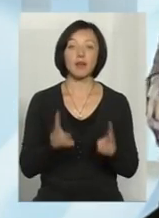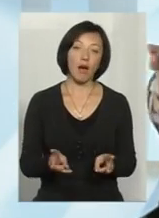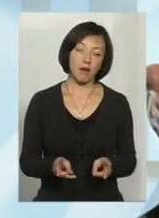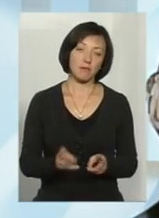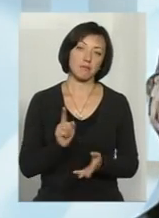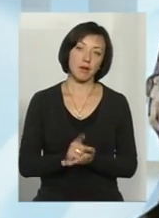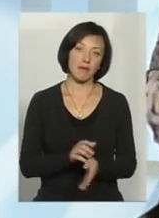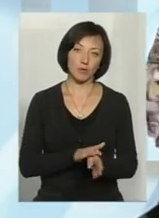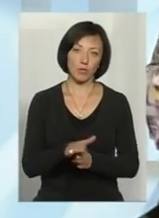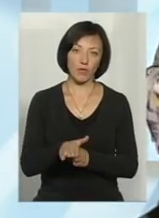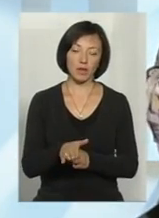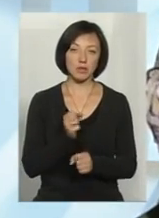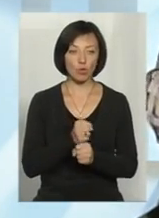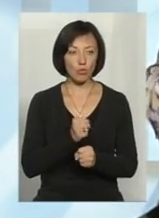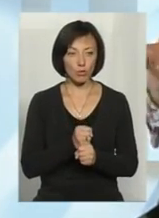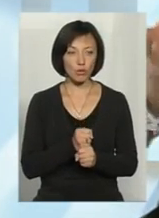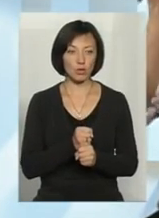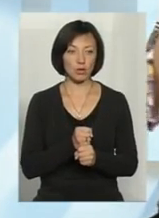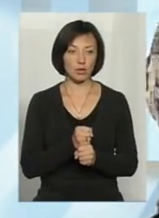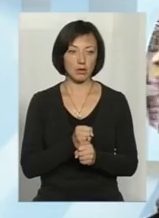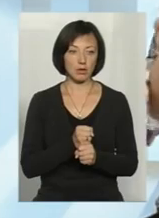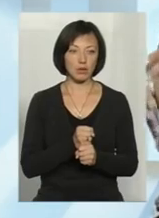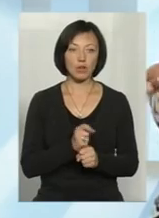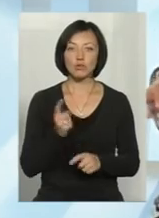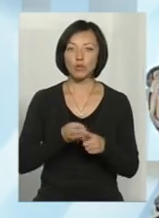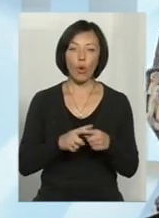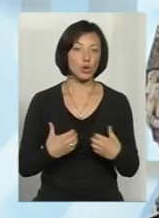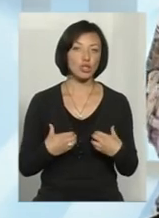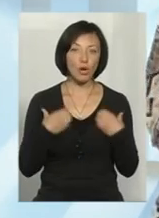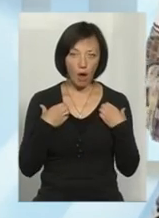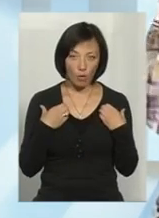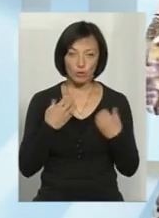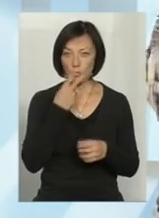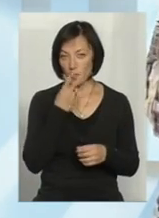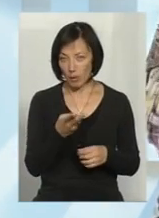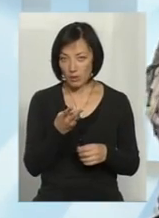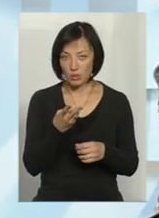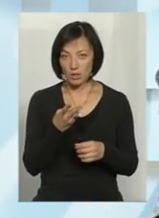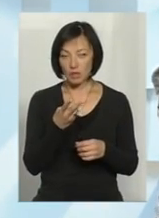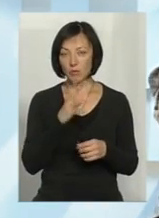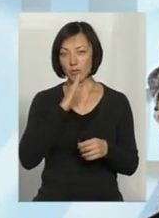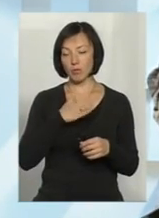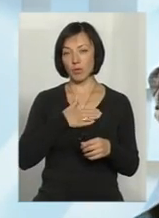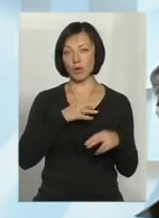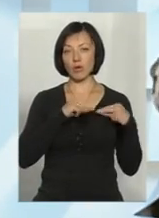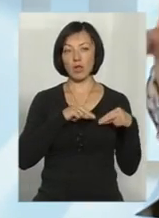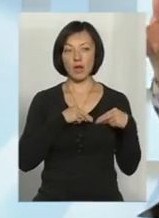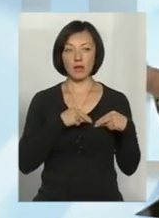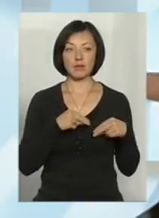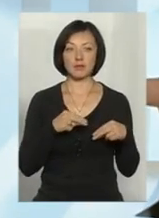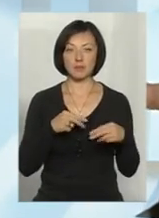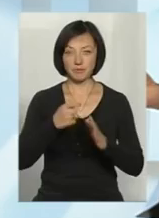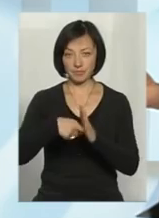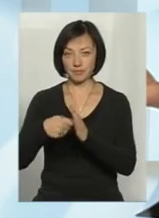має відбуватися та робота, щоб оту жаху, що ми побачили, щоб побачили мої колеги, поїхавши з